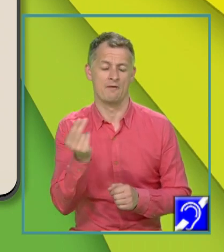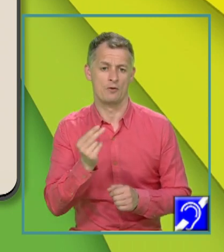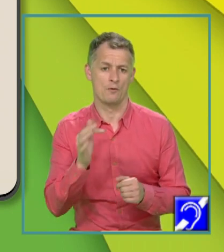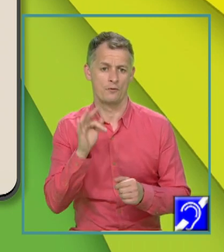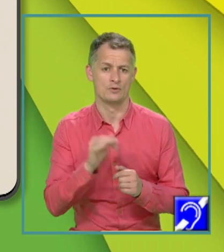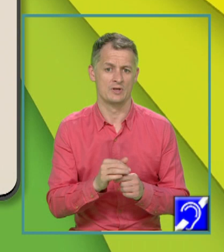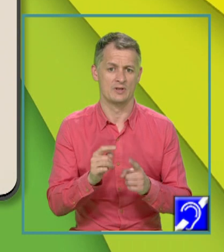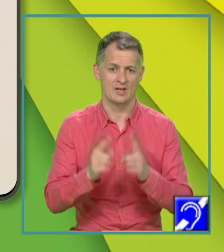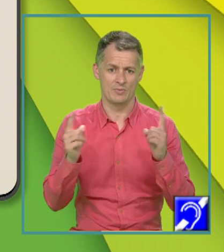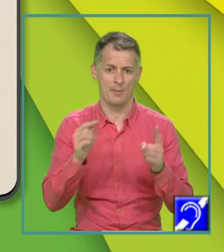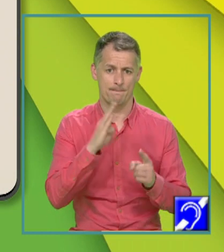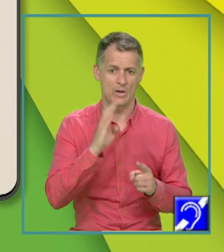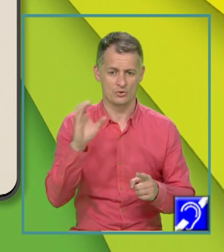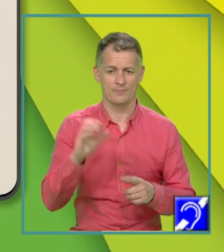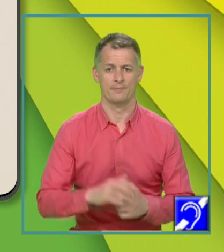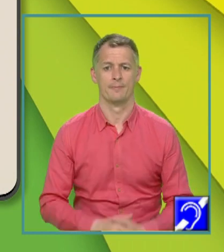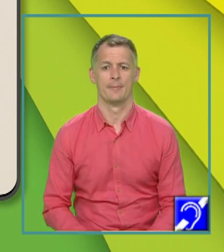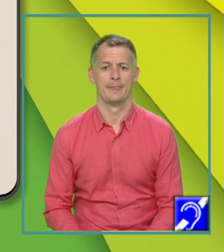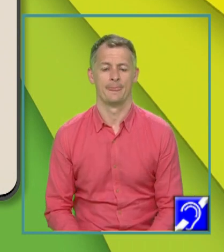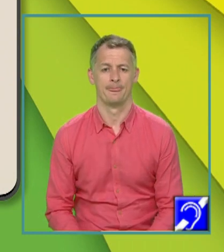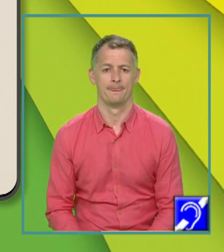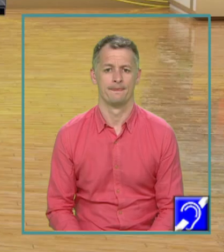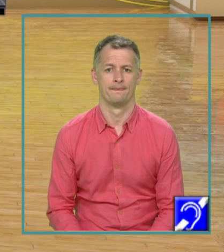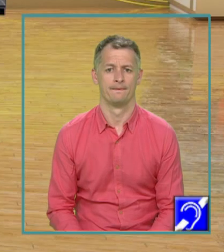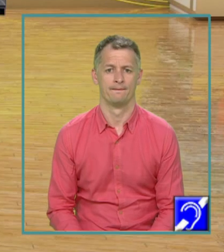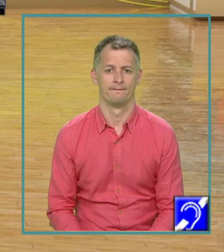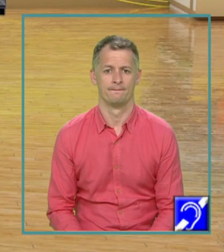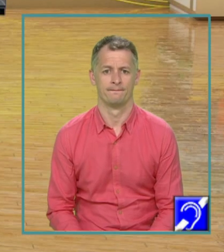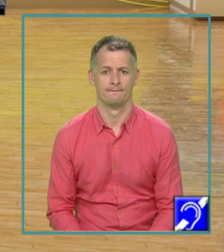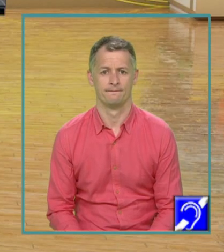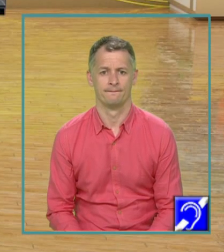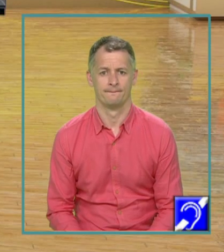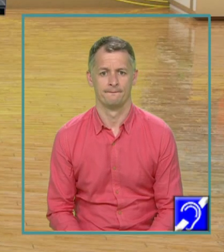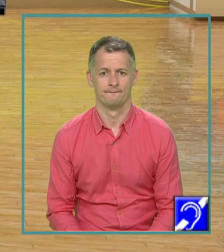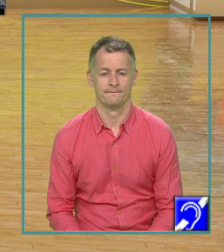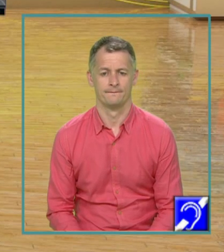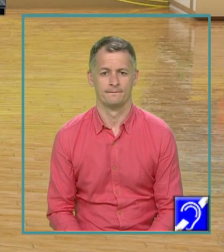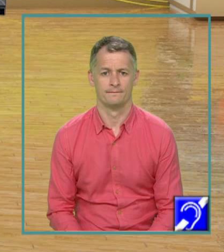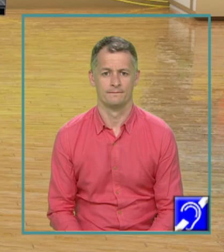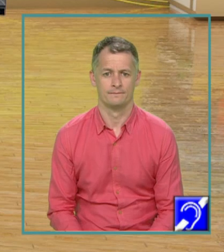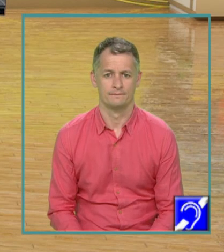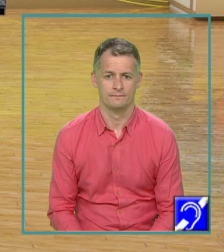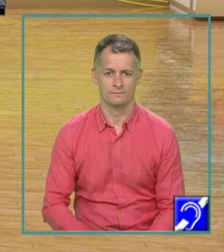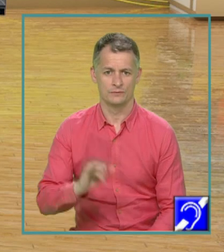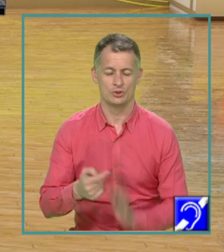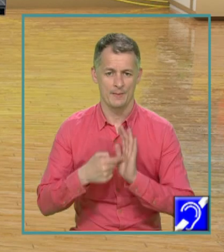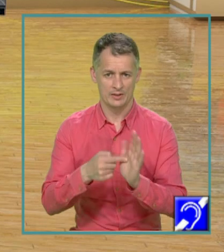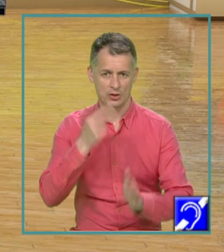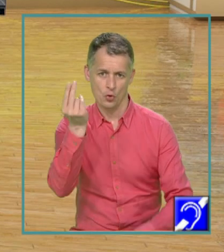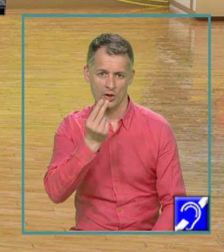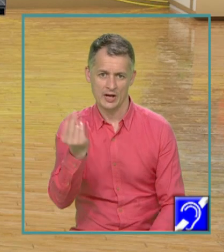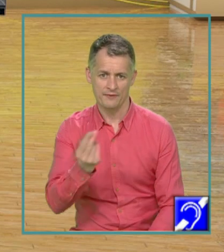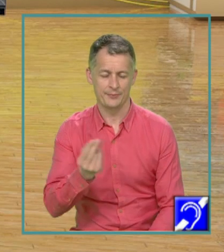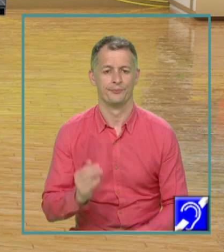BC. Da? Observați, am scris că graficul funcției este dreapta BC și am reprezentat-o grafic